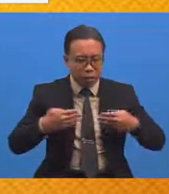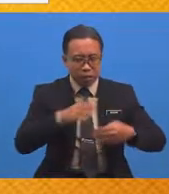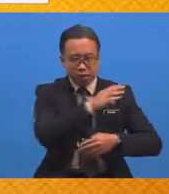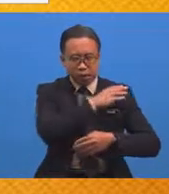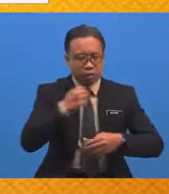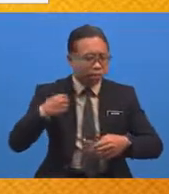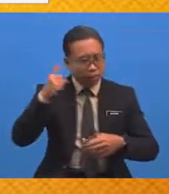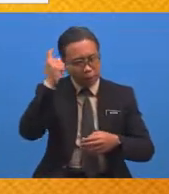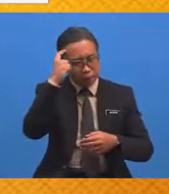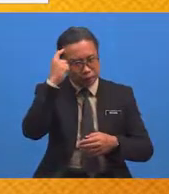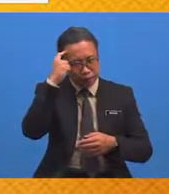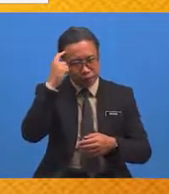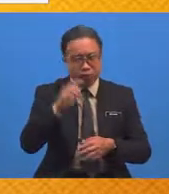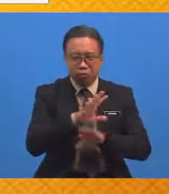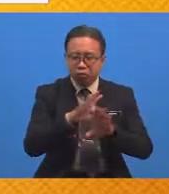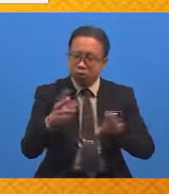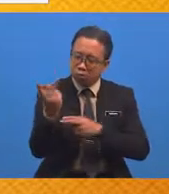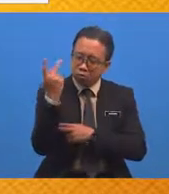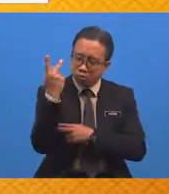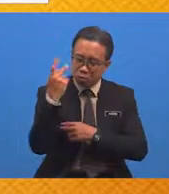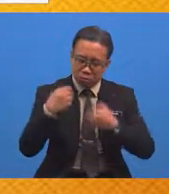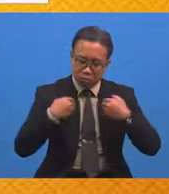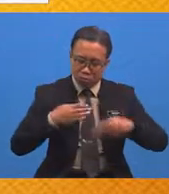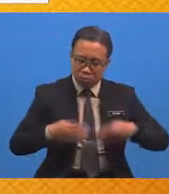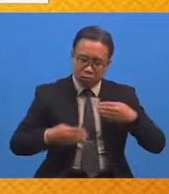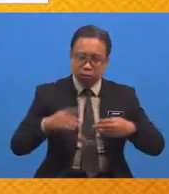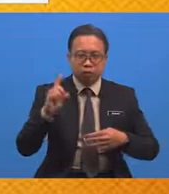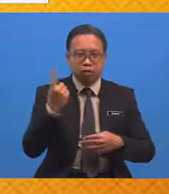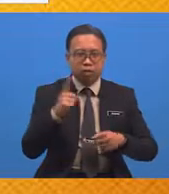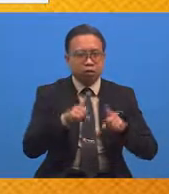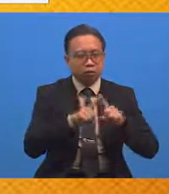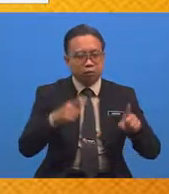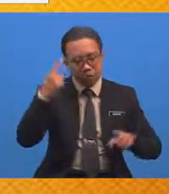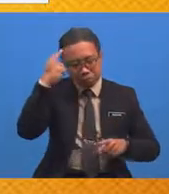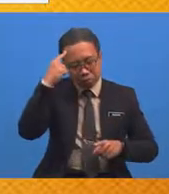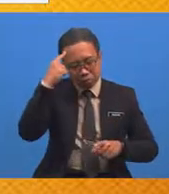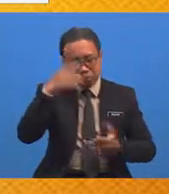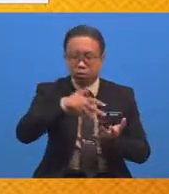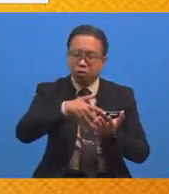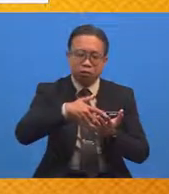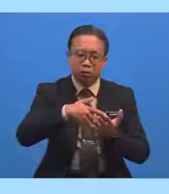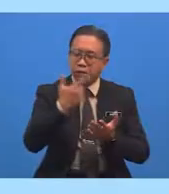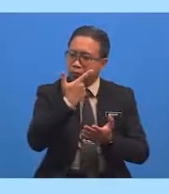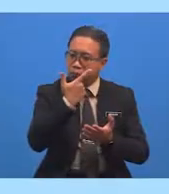Jangan Kuat Fizikal Sahaja Tetapi Mental Lemah